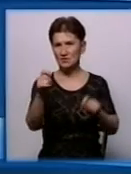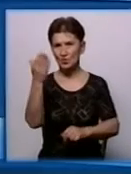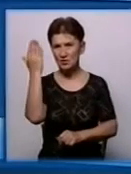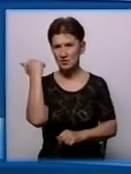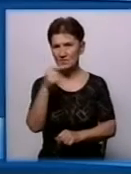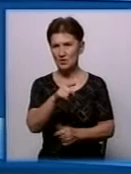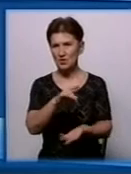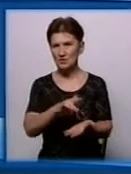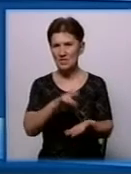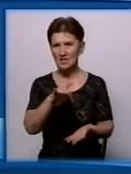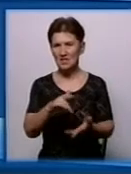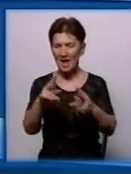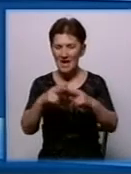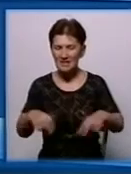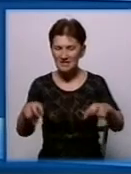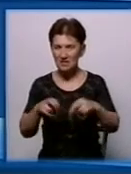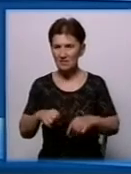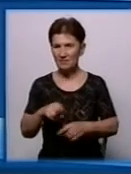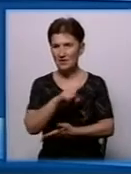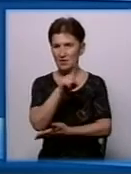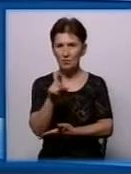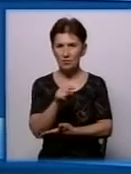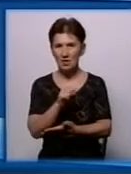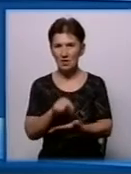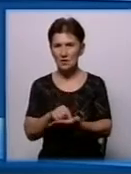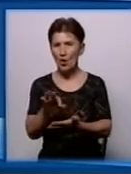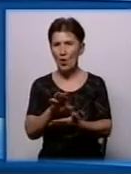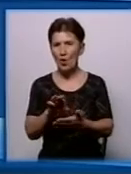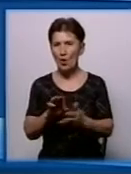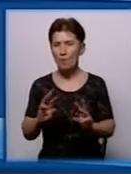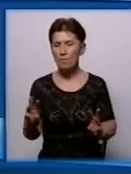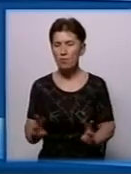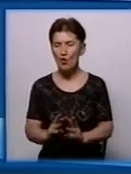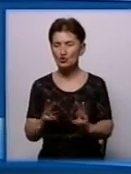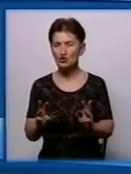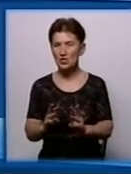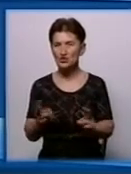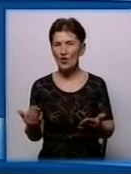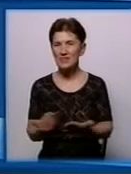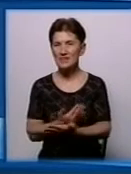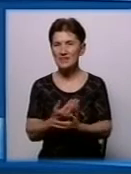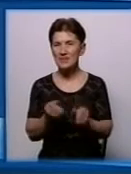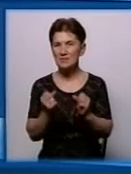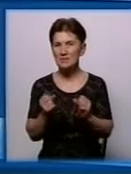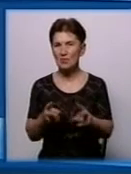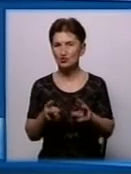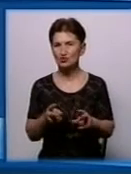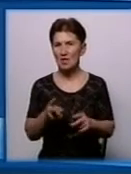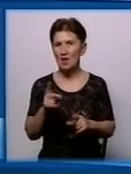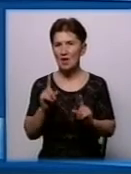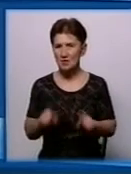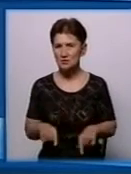журналістських розслідувань піднімав питання по пожежонебезпечності цього об'єкту, новозбудованого. Навіть до